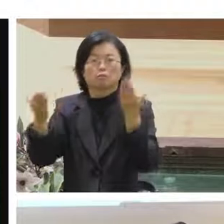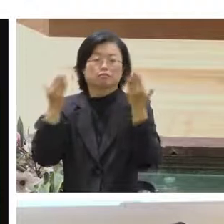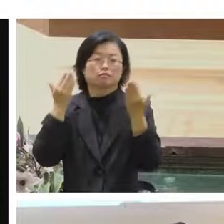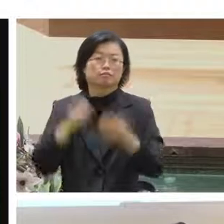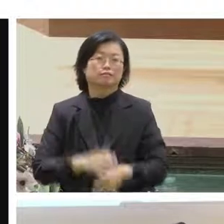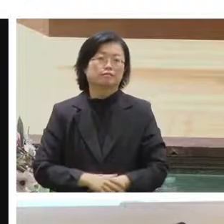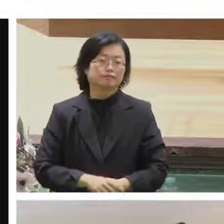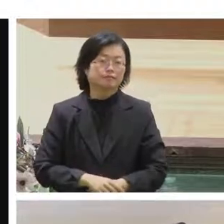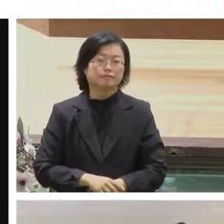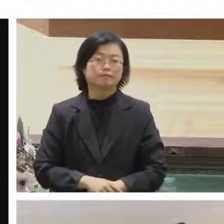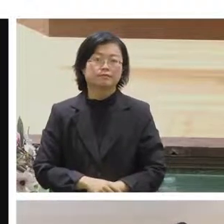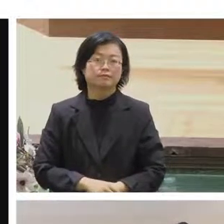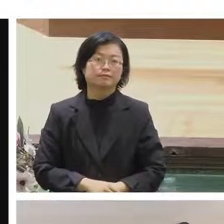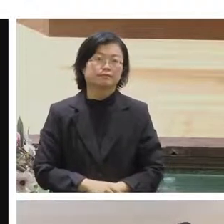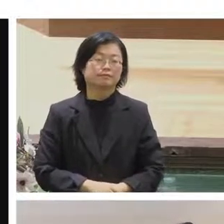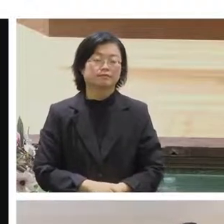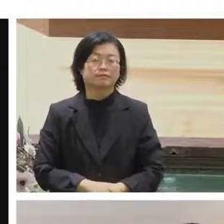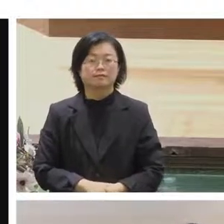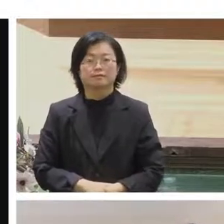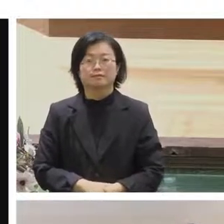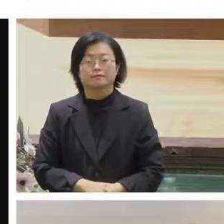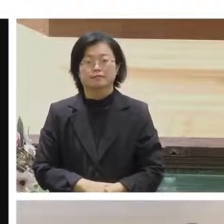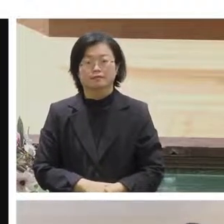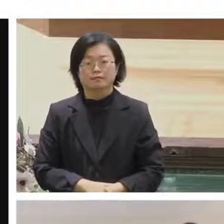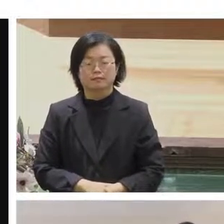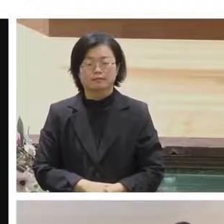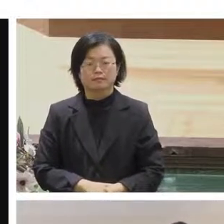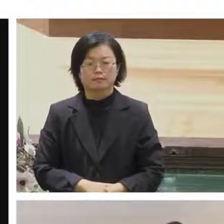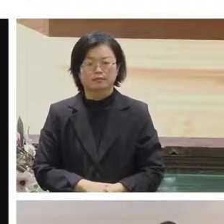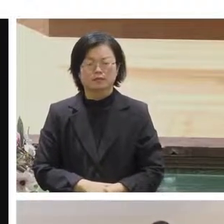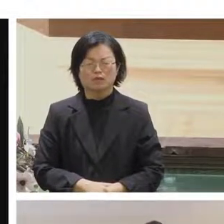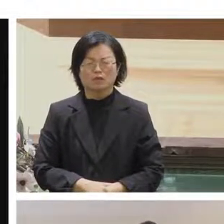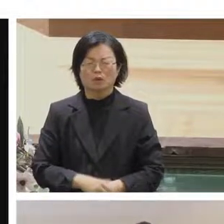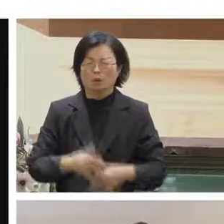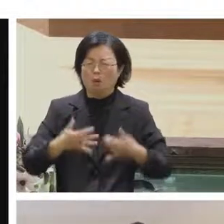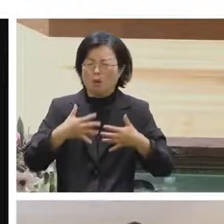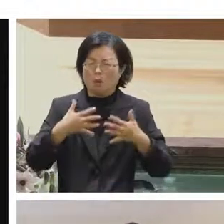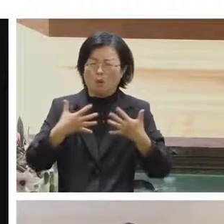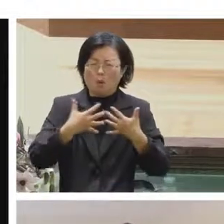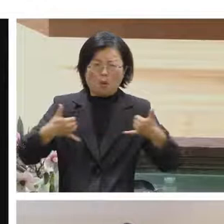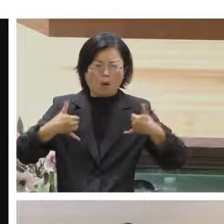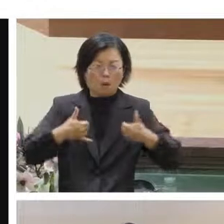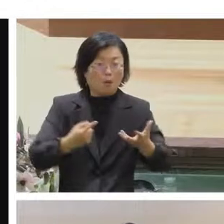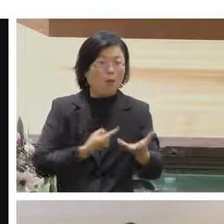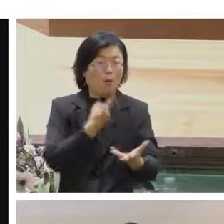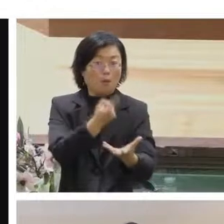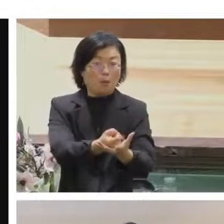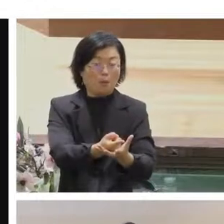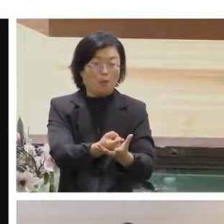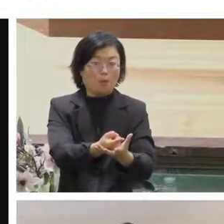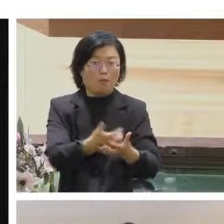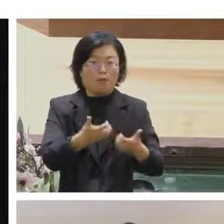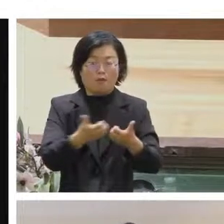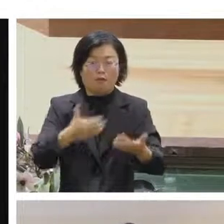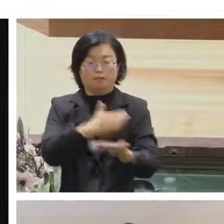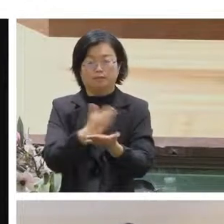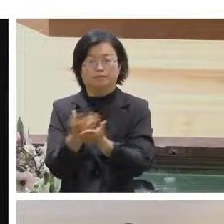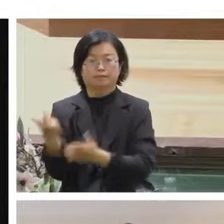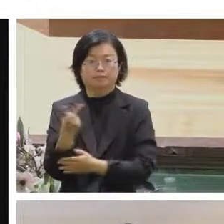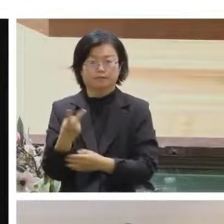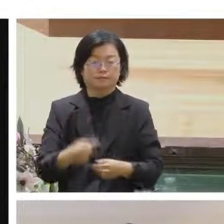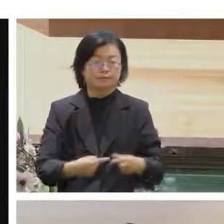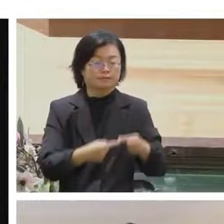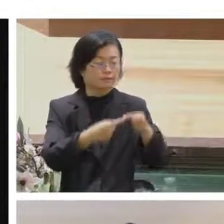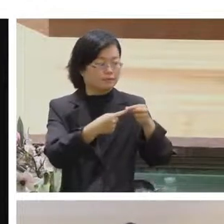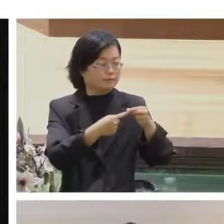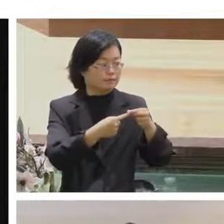看到下一頁所以從線上活動參與者我們其實把它分成兩個種類第一個就是視訊會